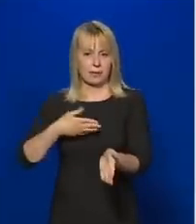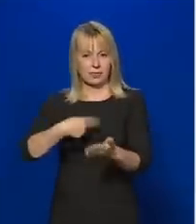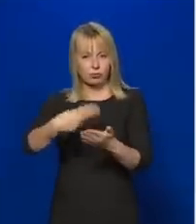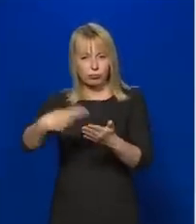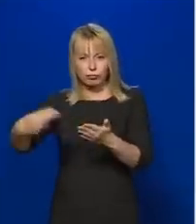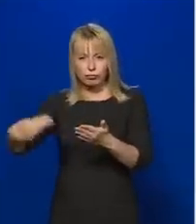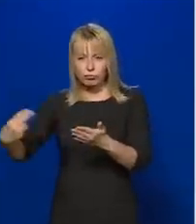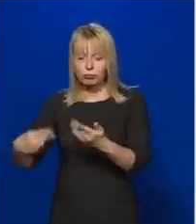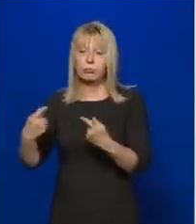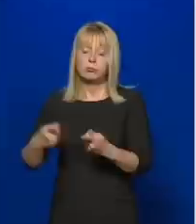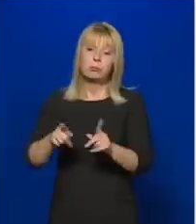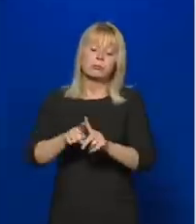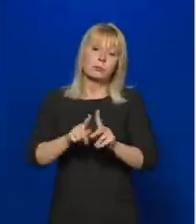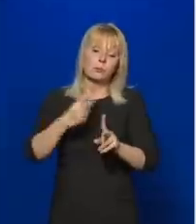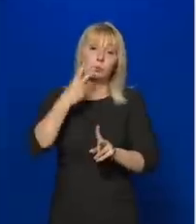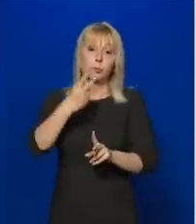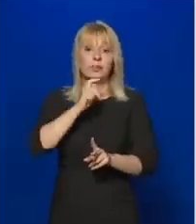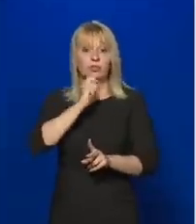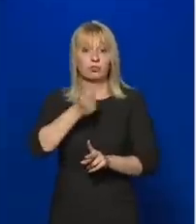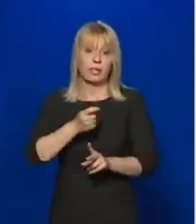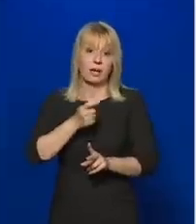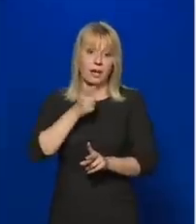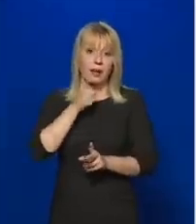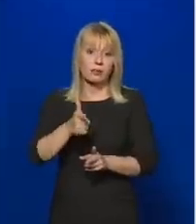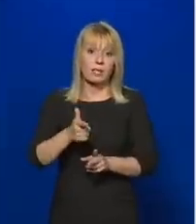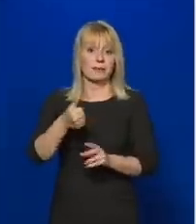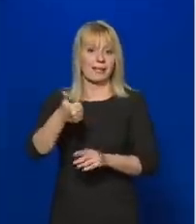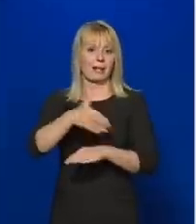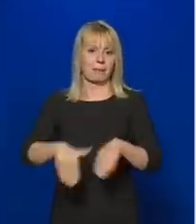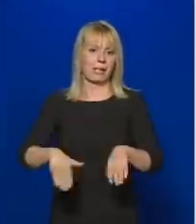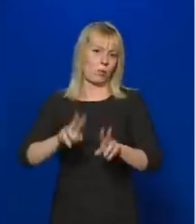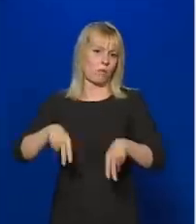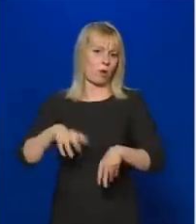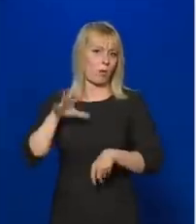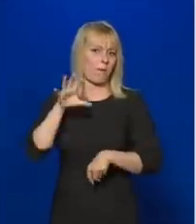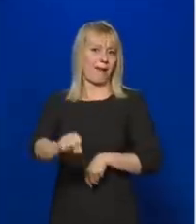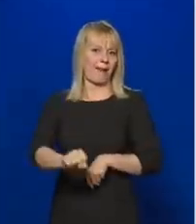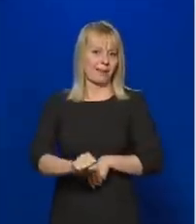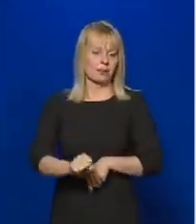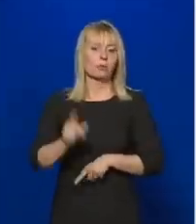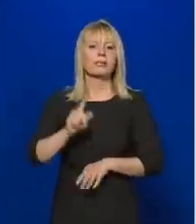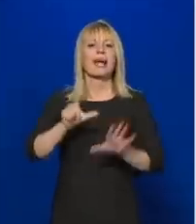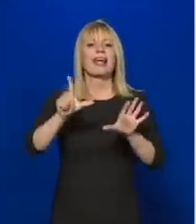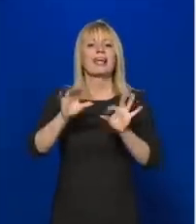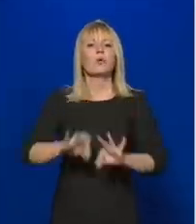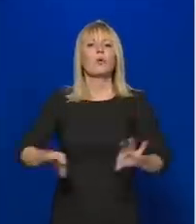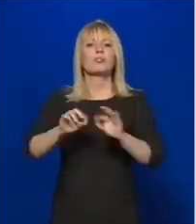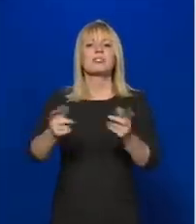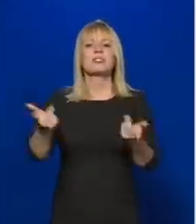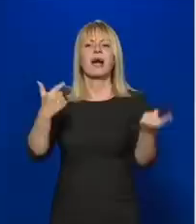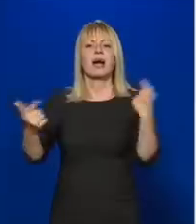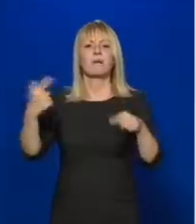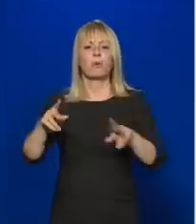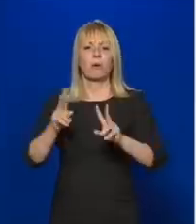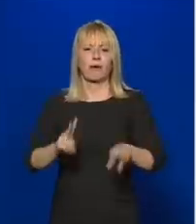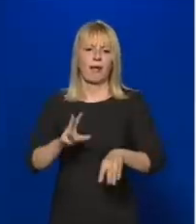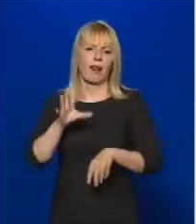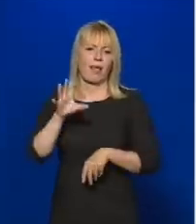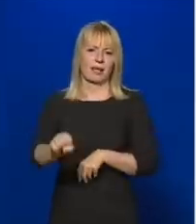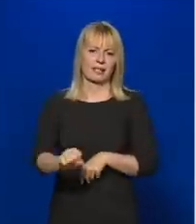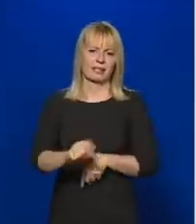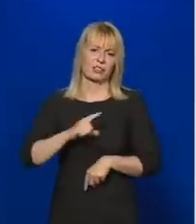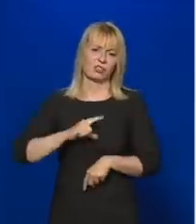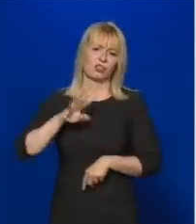ez a kezdeményezés is sikeres lehet, hiszen az egymillió aláírás összegyűlt, viszont hét országban kell legalább egy minimális számot elérni, és ezt ha jól tudom, csak négy